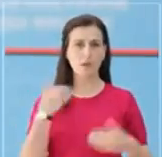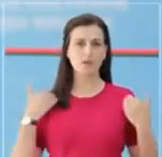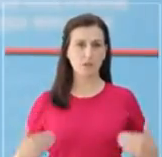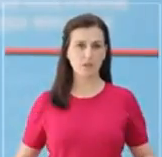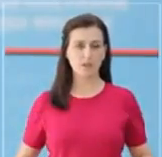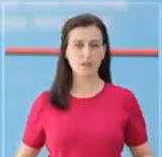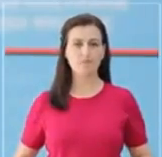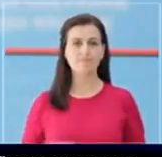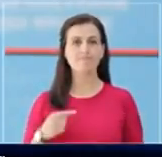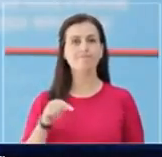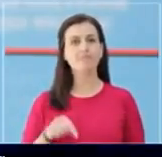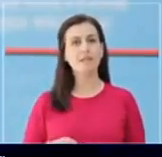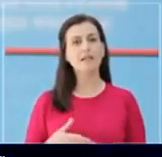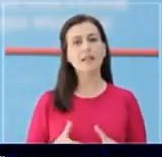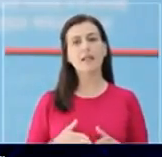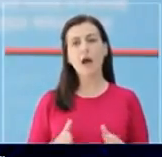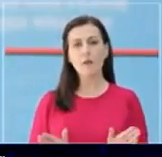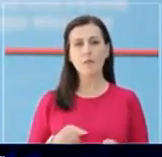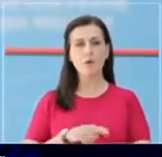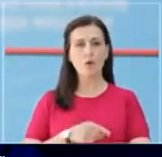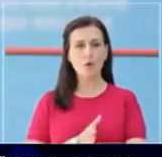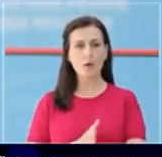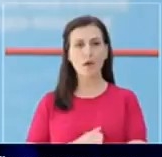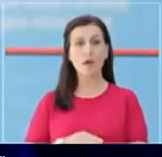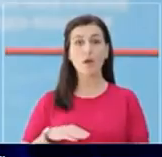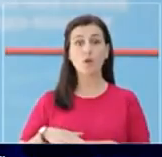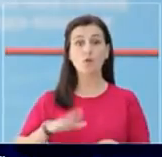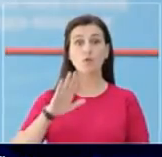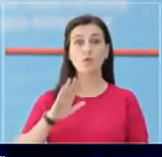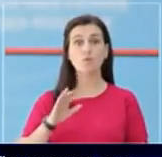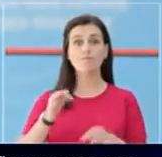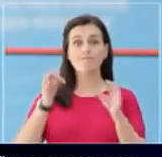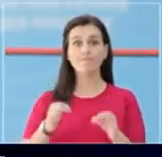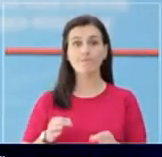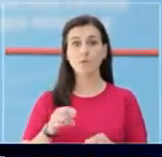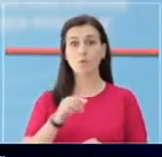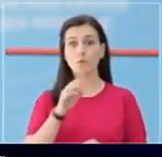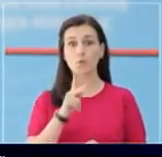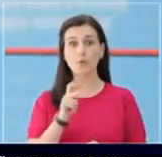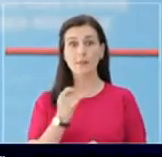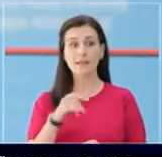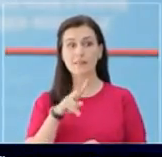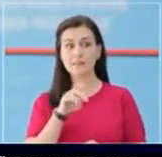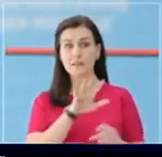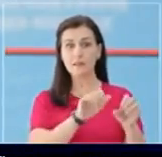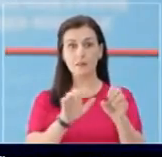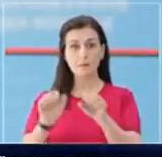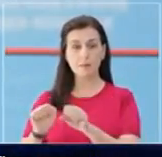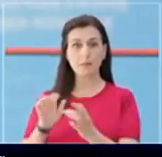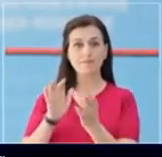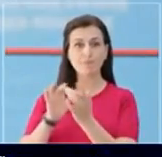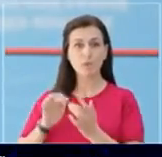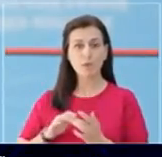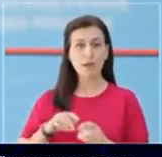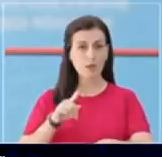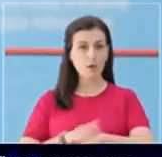Në këtë situatë të lecimit të masave, është rritur vigilensa për gjurëmimin, testimin dhe identifikimin në